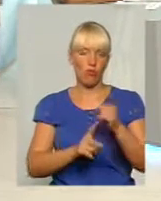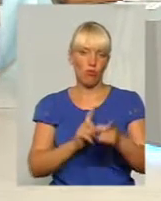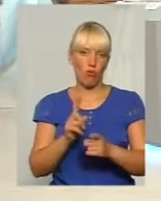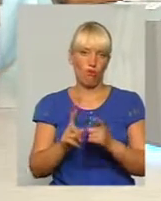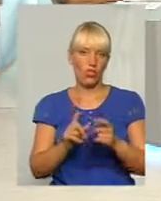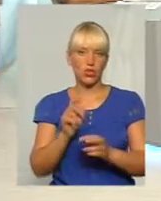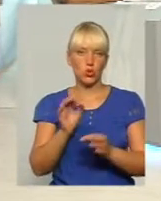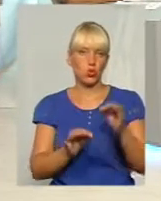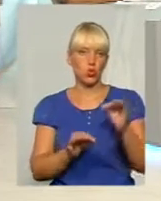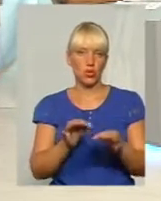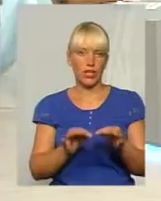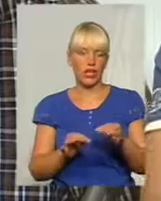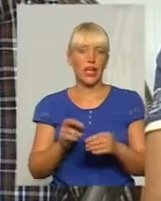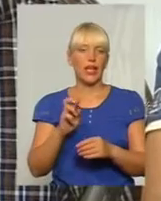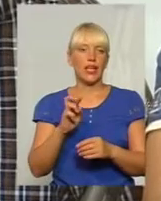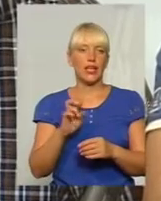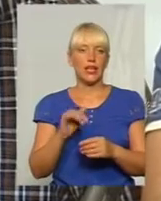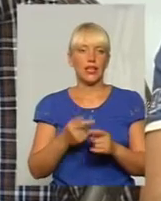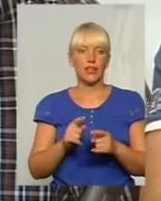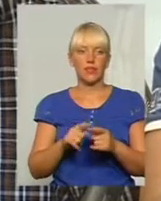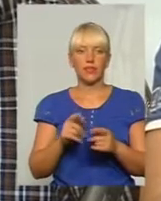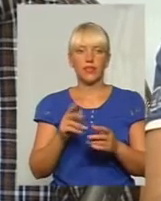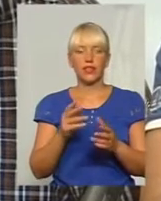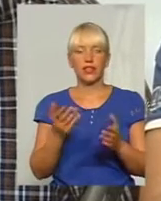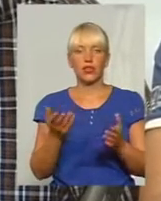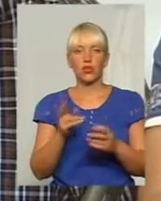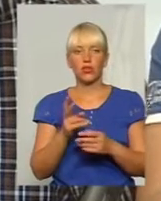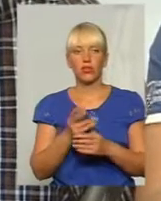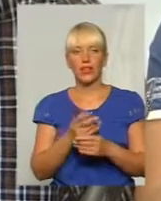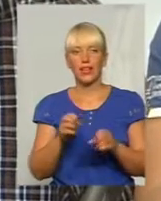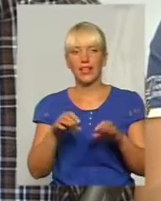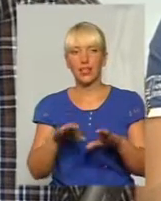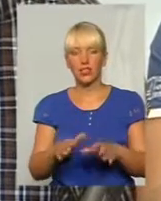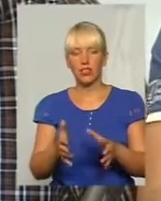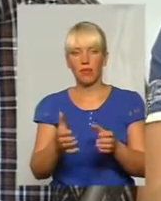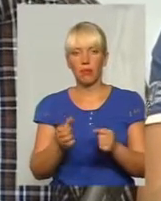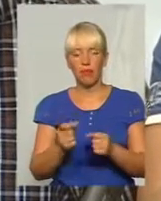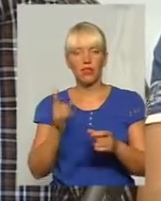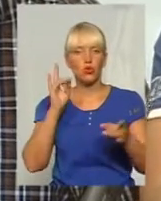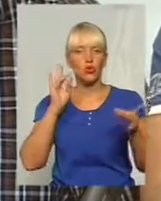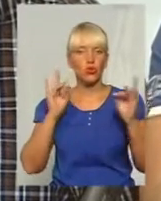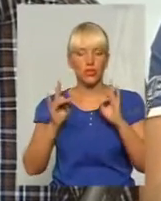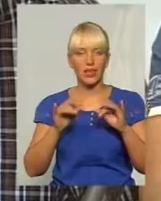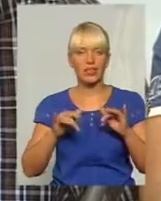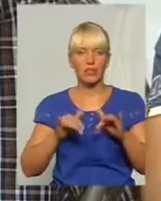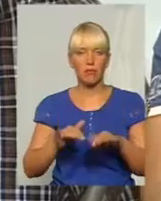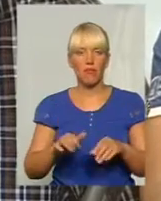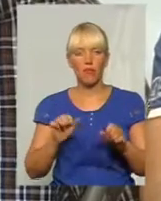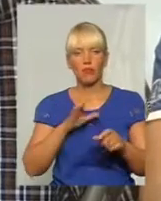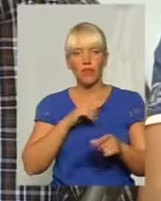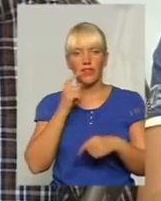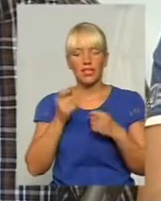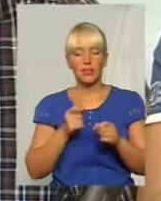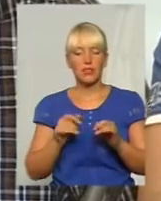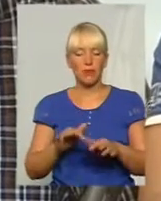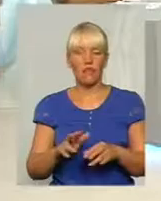до яких, по-перше, мала довіра громадян, які, по-друге, знаємо, які приймають в основному рішення, причому саме з гучних справ. Як би